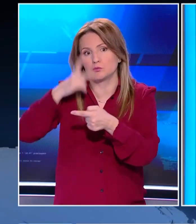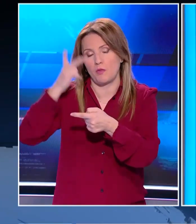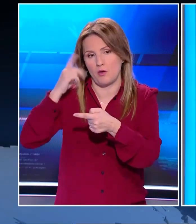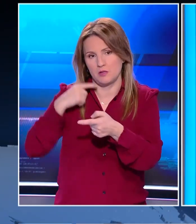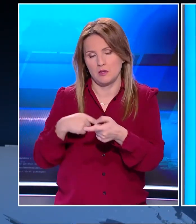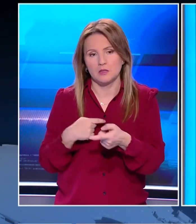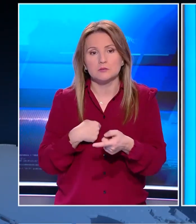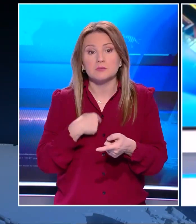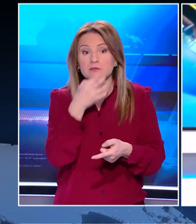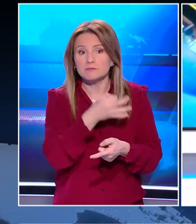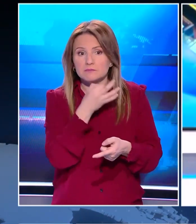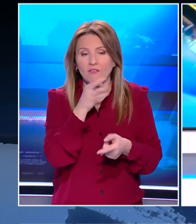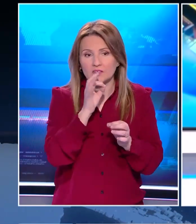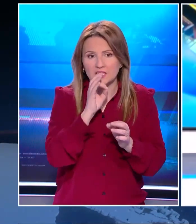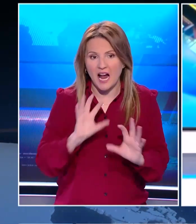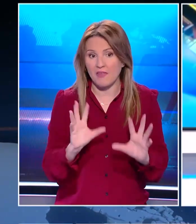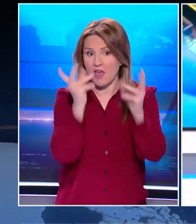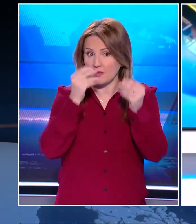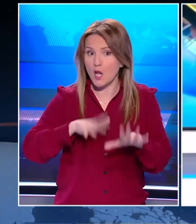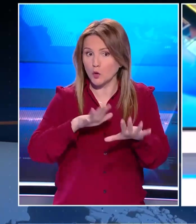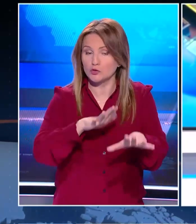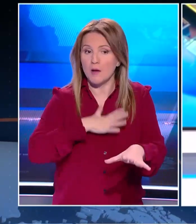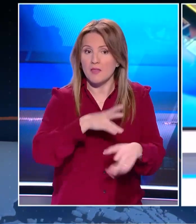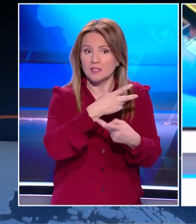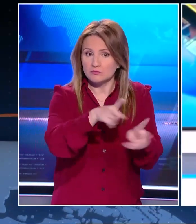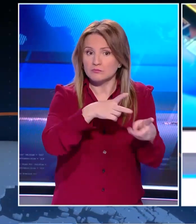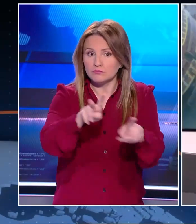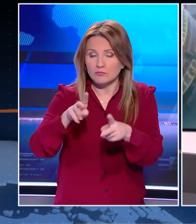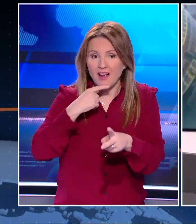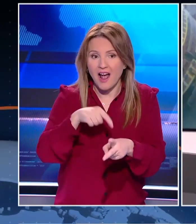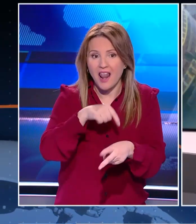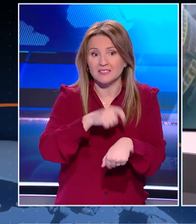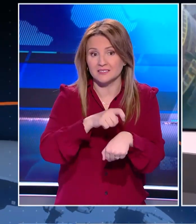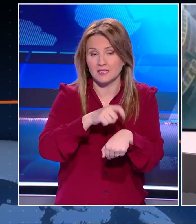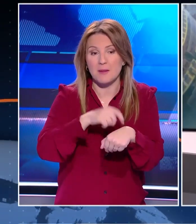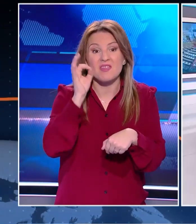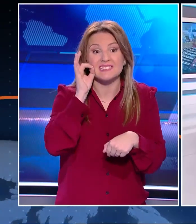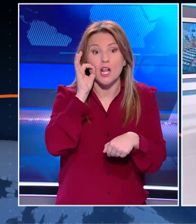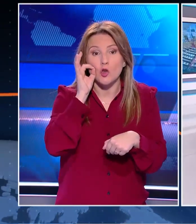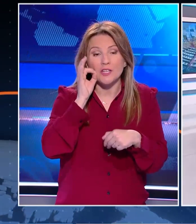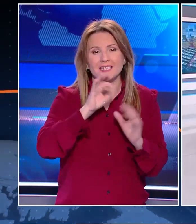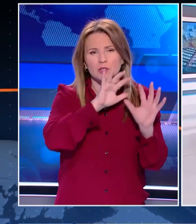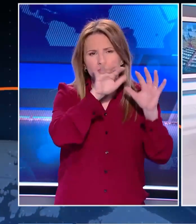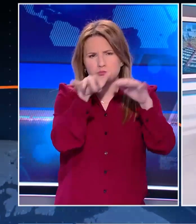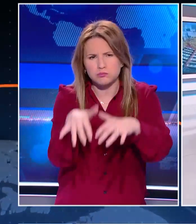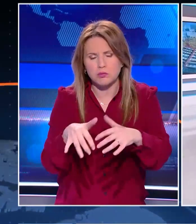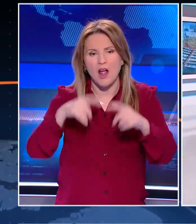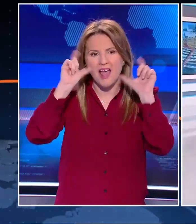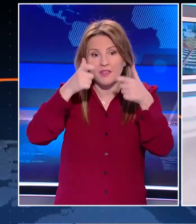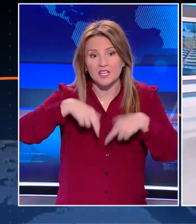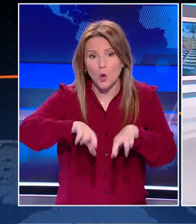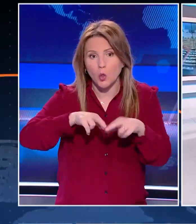Άρα λοιπόν εμείς τι λέμε, προφανώς να διαδηλώσουν, αλλά καταλαβαίνετε ότι μια κίνηση από τη Θεσσαλονίκη στην Εθνική Οδό με τρακτέρ